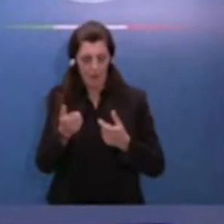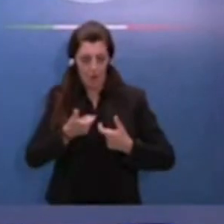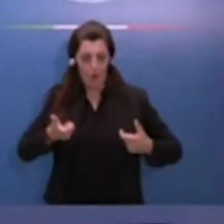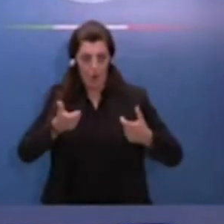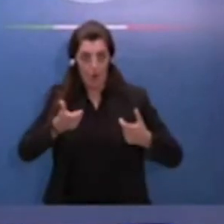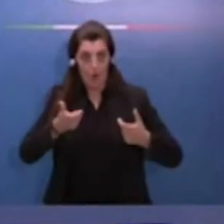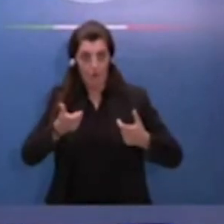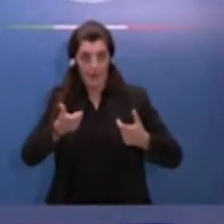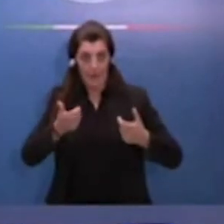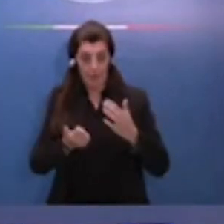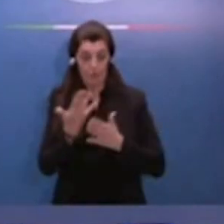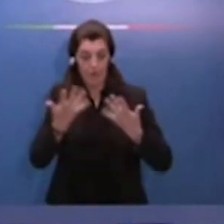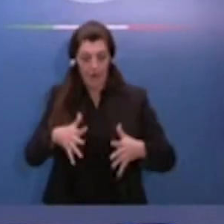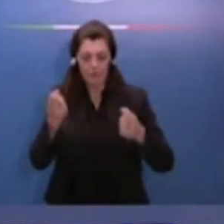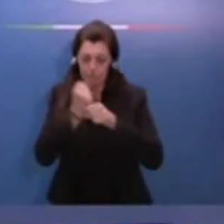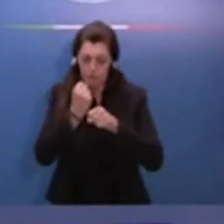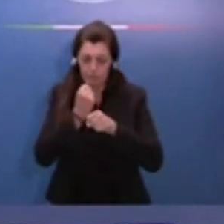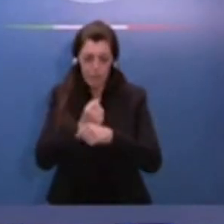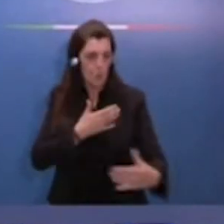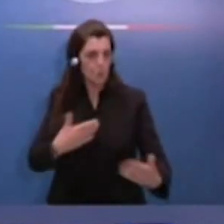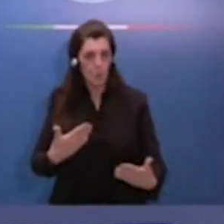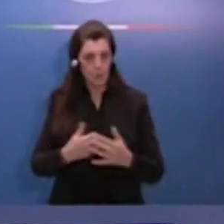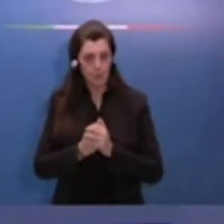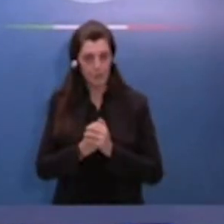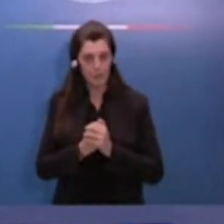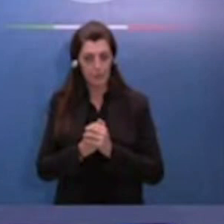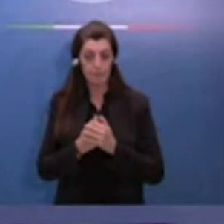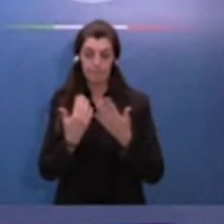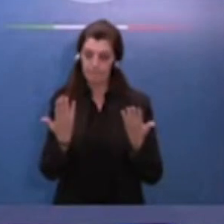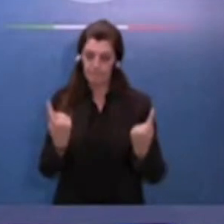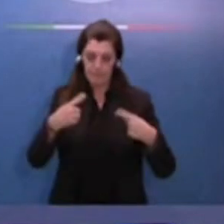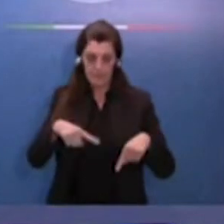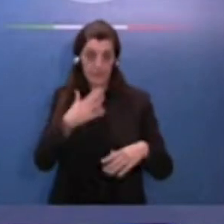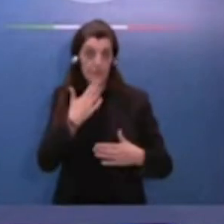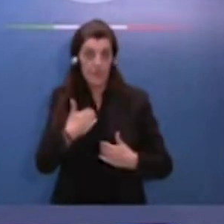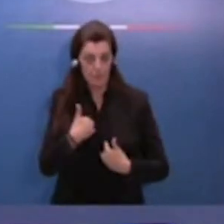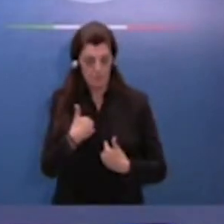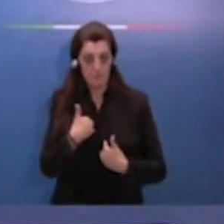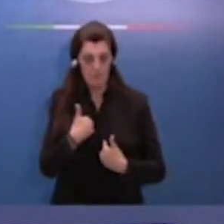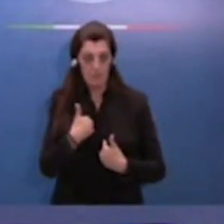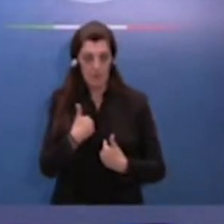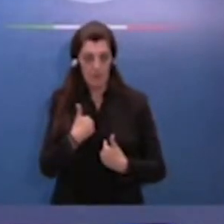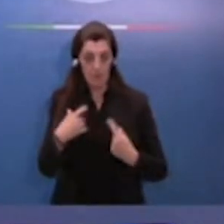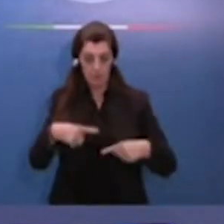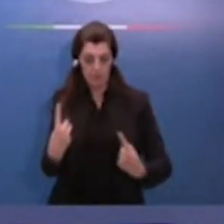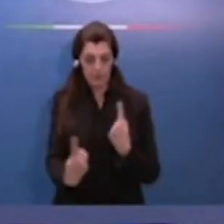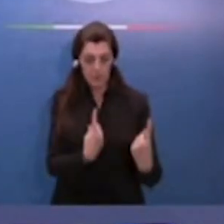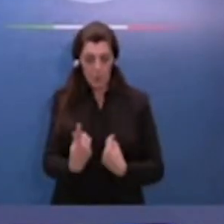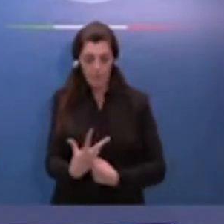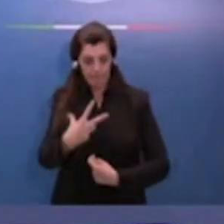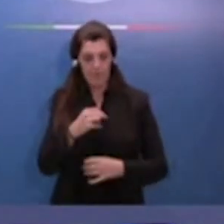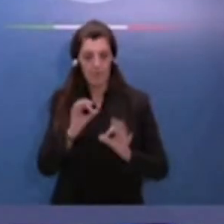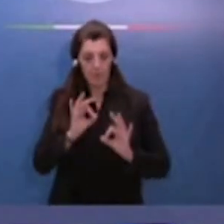Governo. Quindi questa, secondo me, questa constatazione ci dice che questo è l